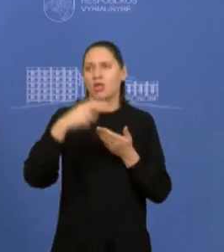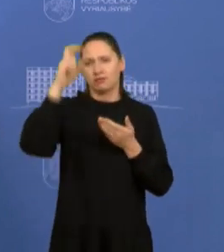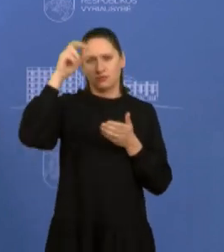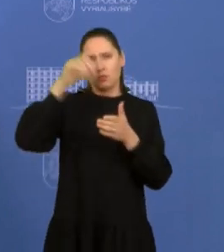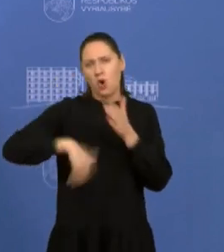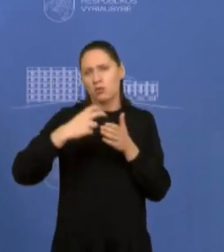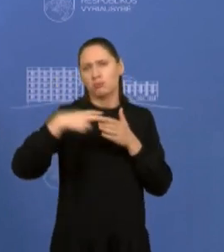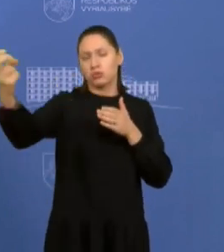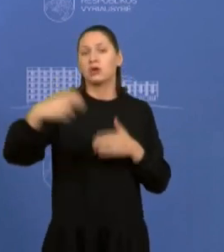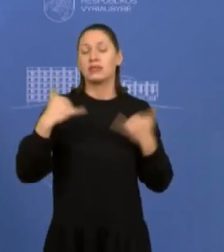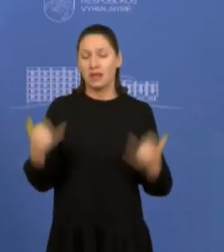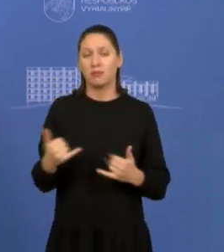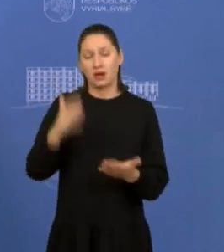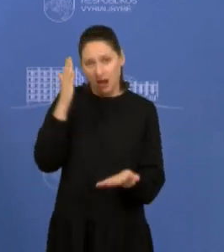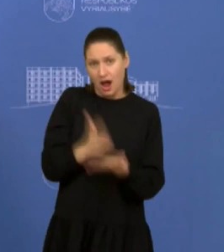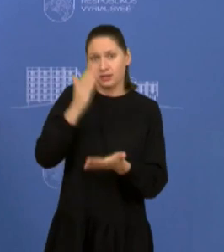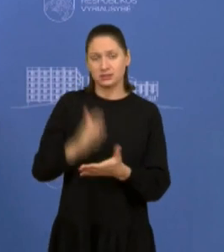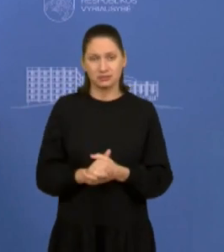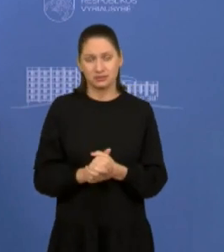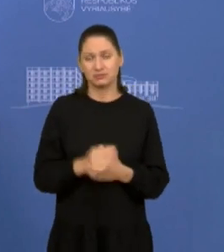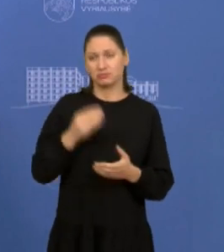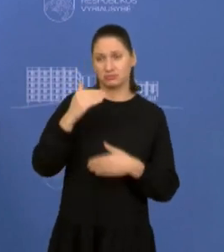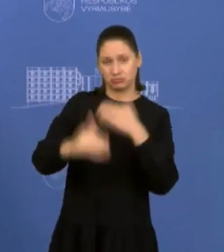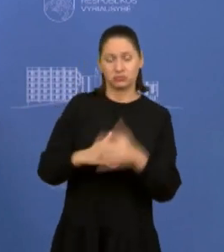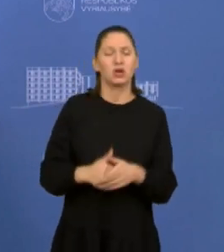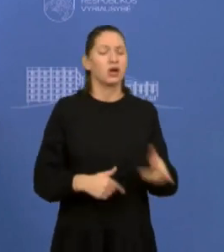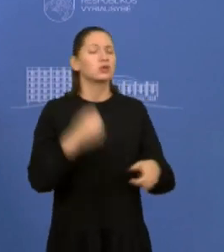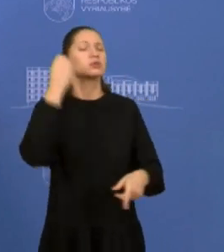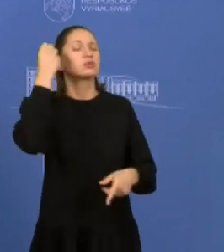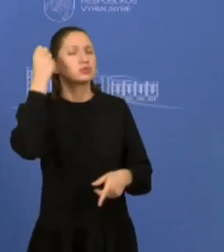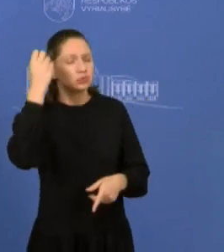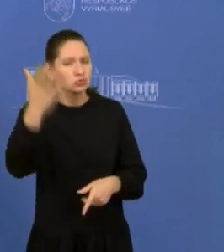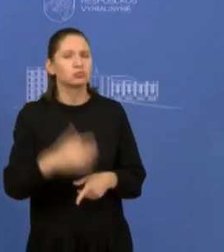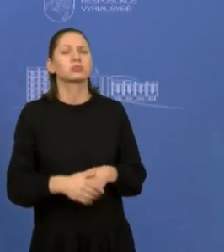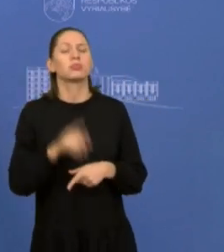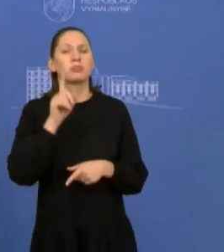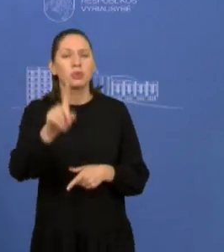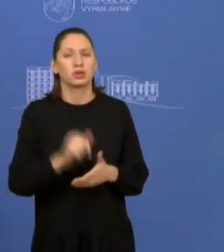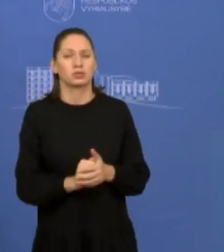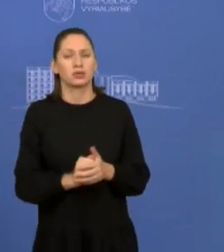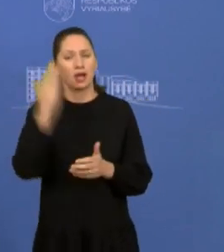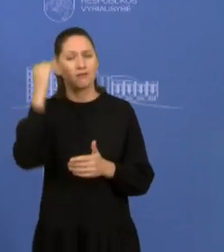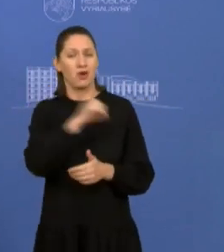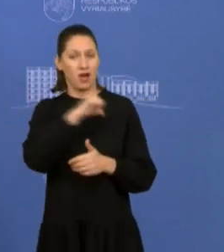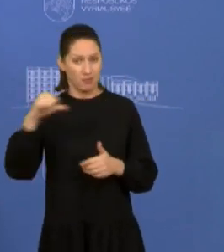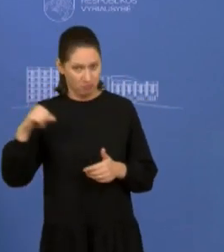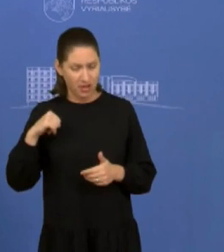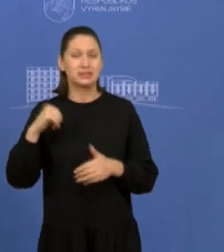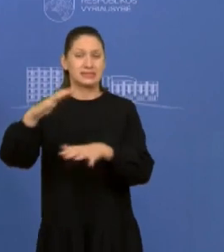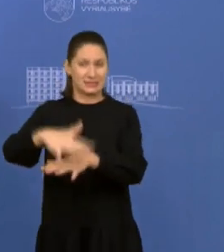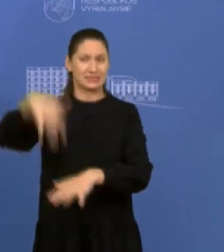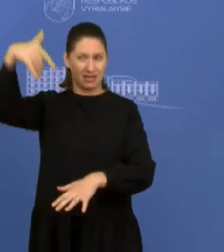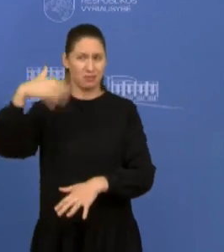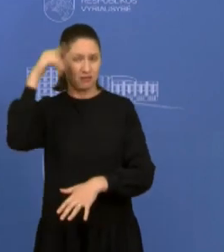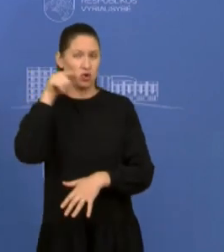naudinga Lietuvoje žengti švaresniu keliu. Aš jūsų argumentus suprantai mokėsčius, bet galbūt jūs galite pasakyti, kiek jūs jaučia tats tolo laikymą kartuviį?